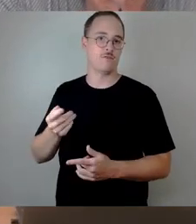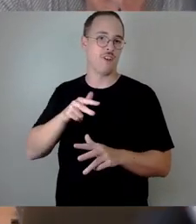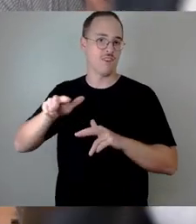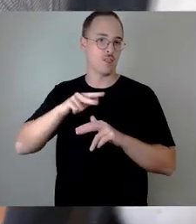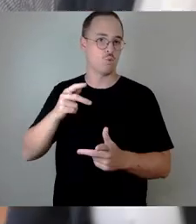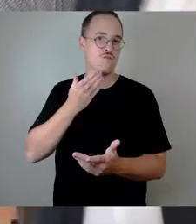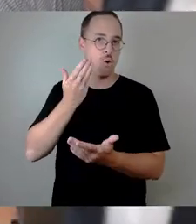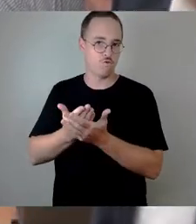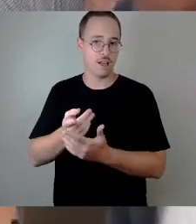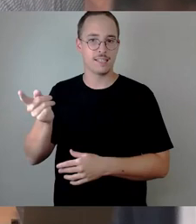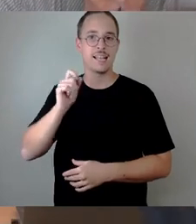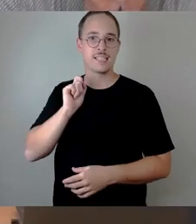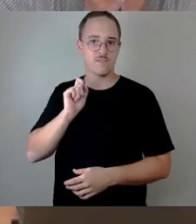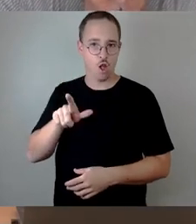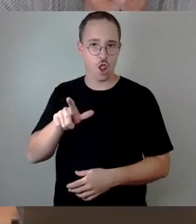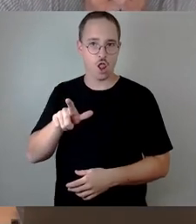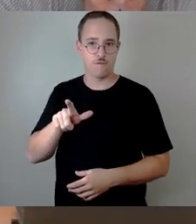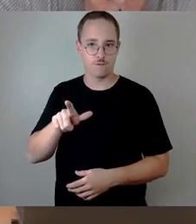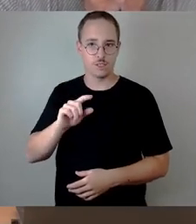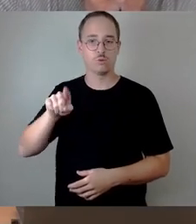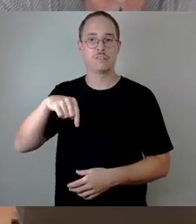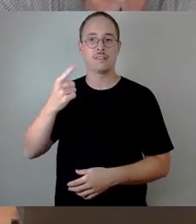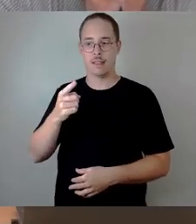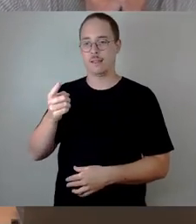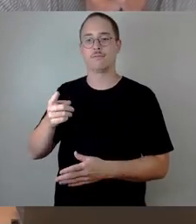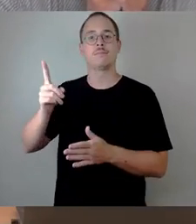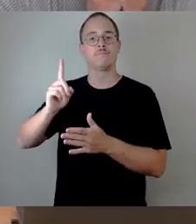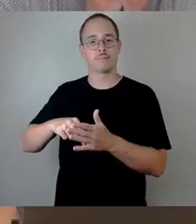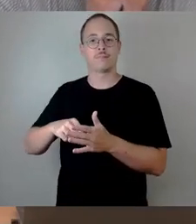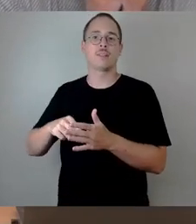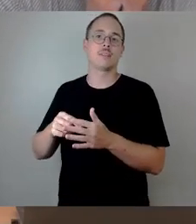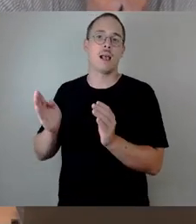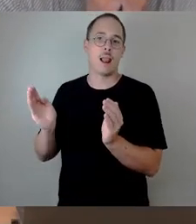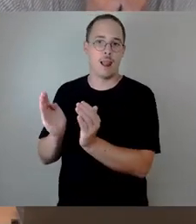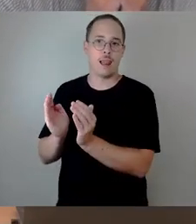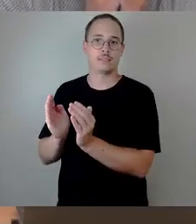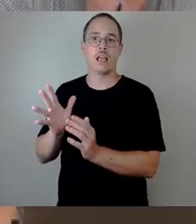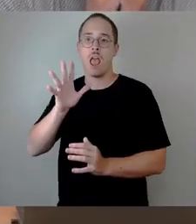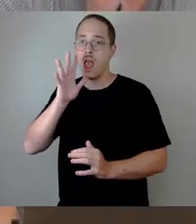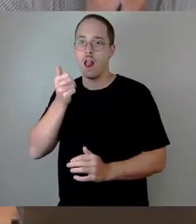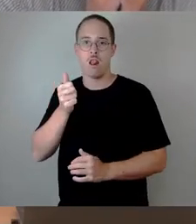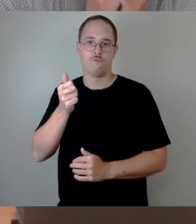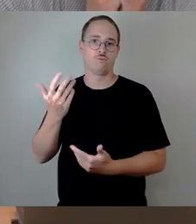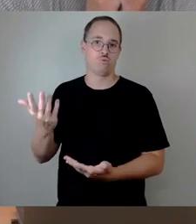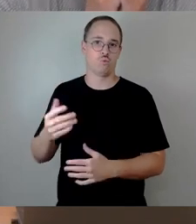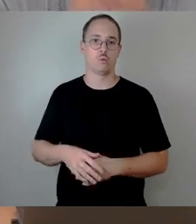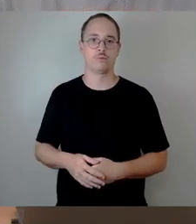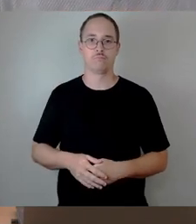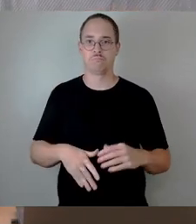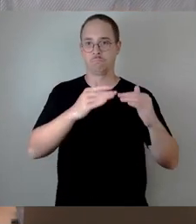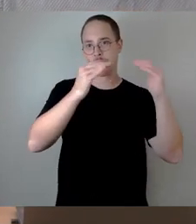die kleinste Größe 11. Also abweichend zu unseren sonstigen Abstimmungsregeln.